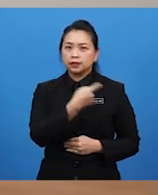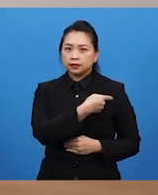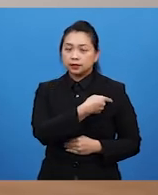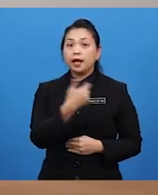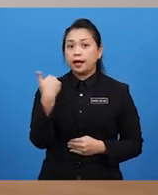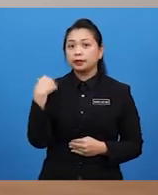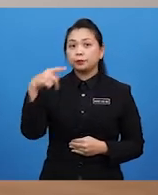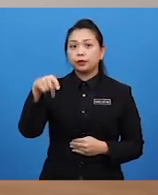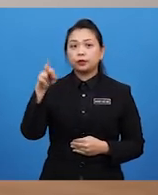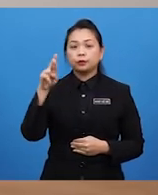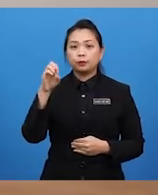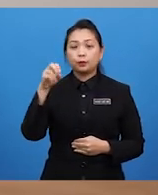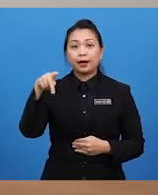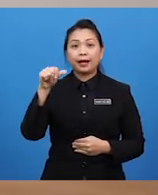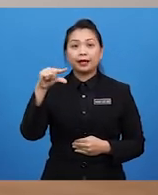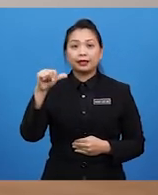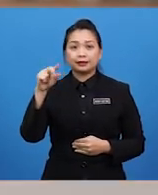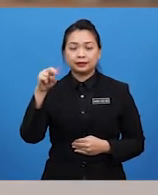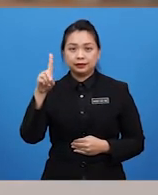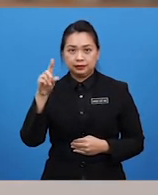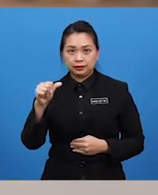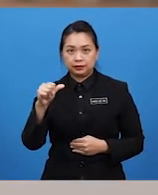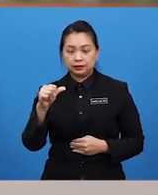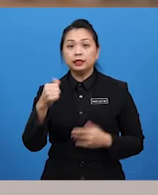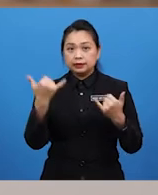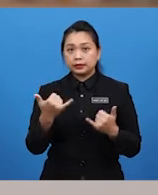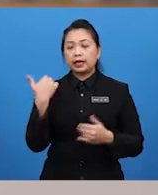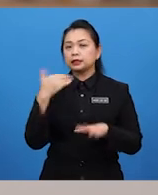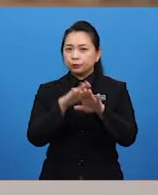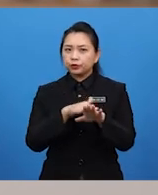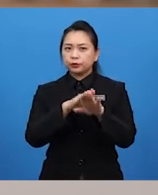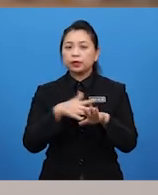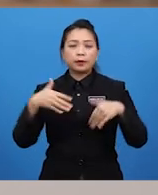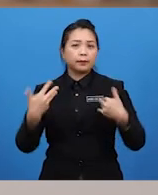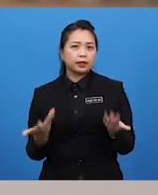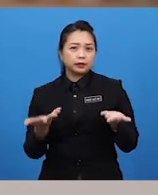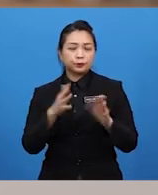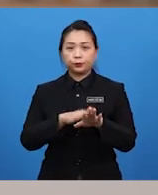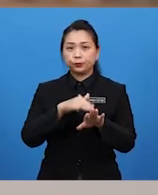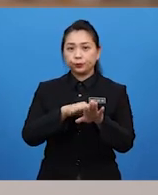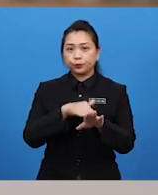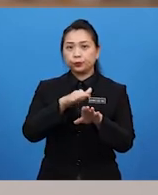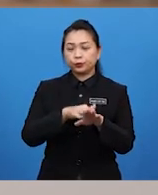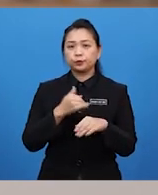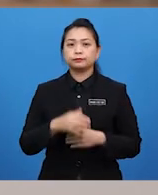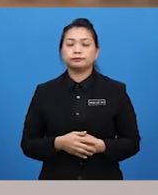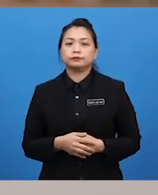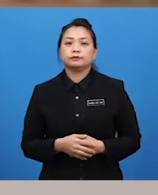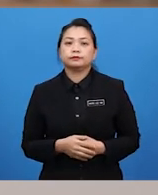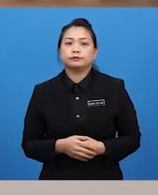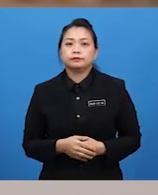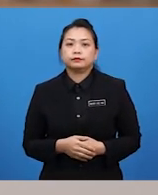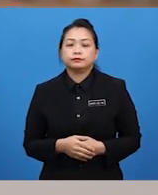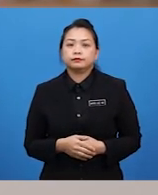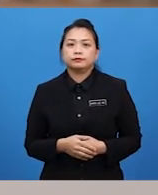propaganda. Sekarang, pemujukan. Ya. Jadi, bagaimana pemujukan memainkan peranan dalam seni visual ini,